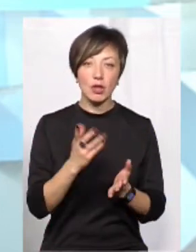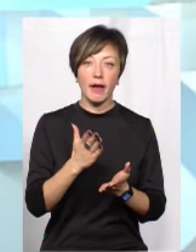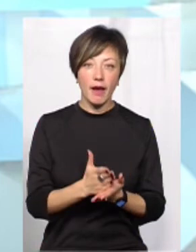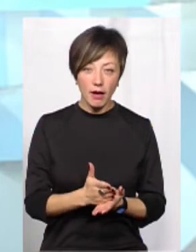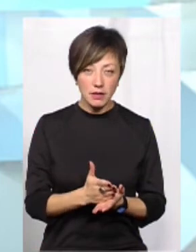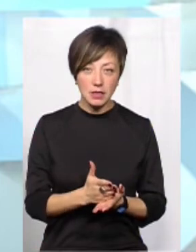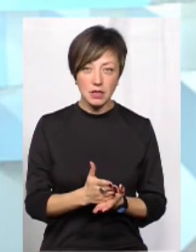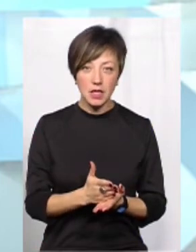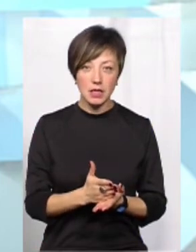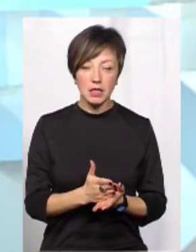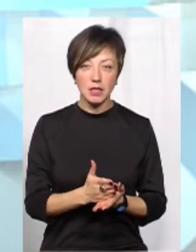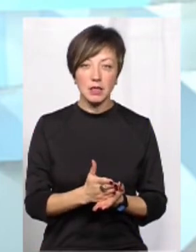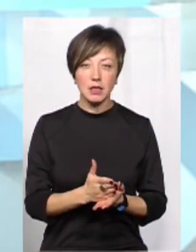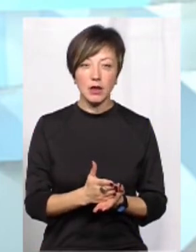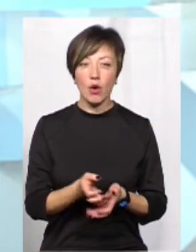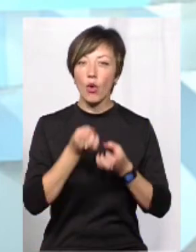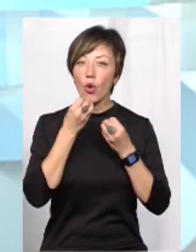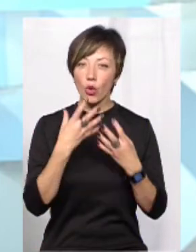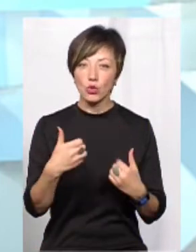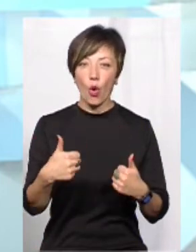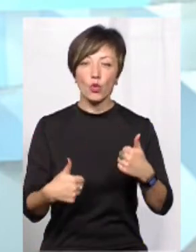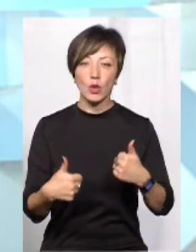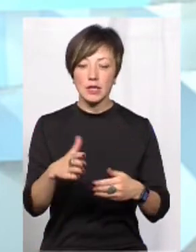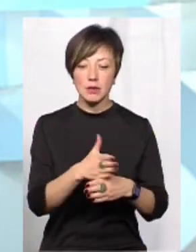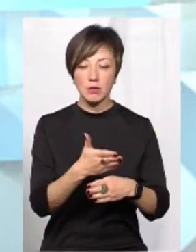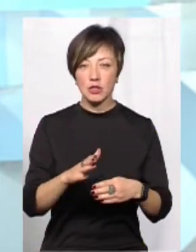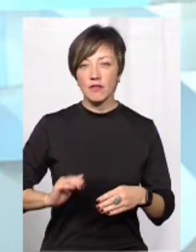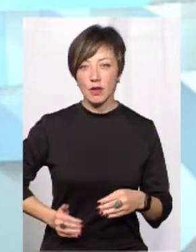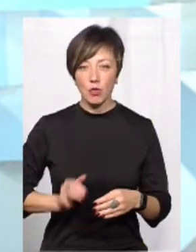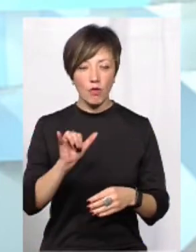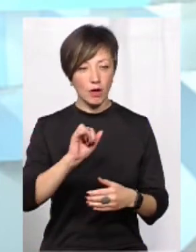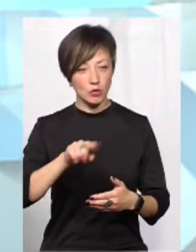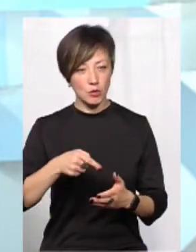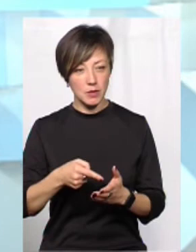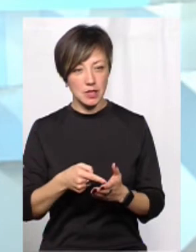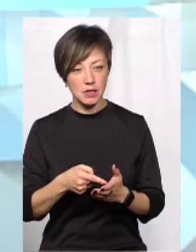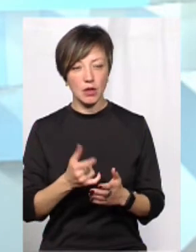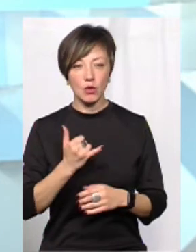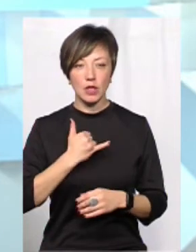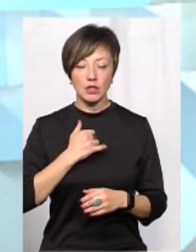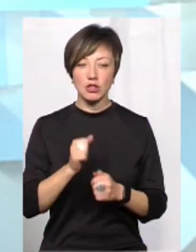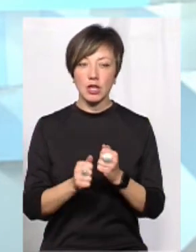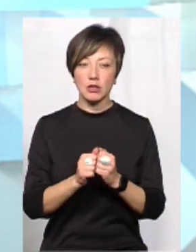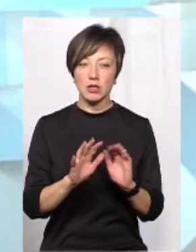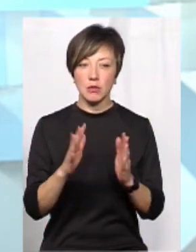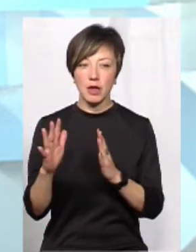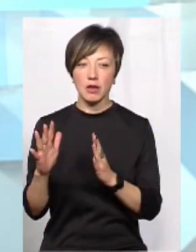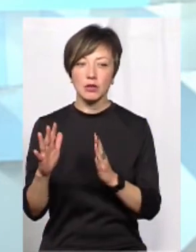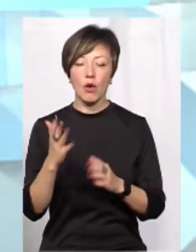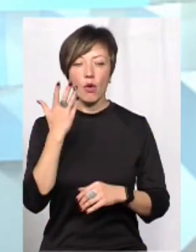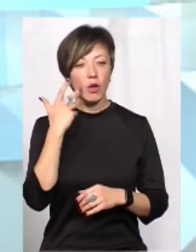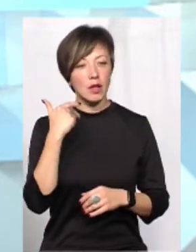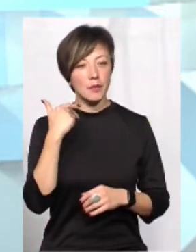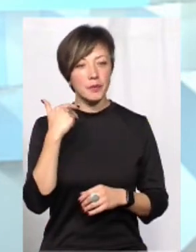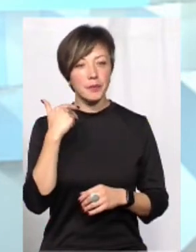наявність, в принципі, хорошої конкуренції між підрядниками у вашому місті. Тому що в нас дуже часто трапляються випадки,